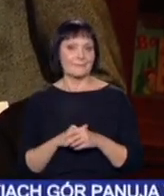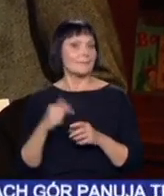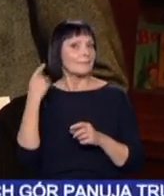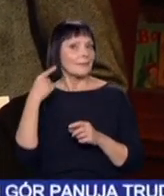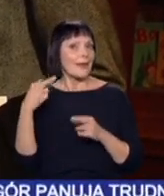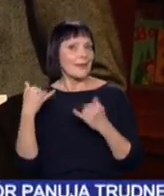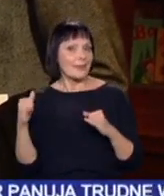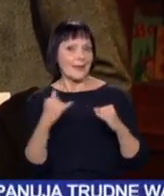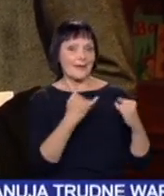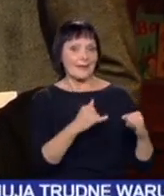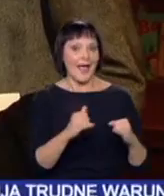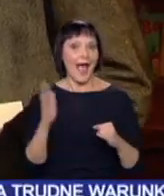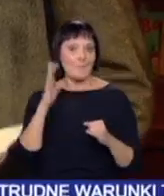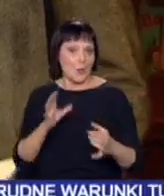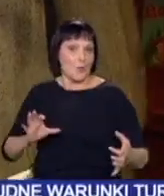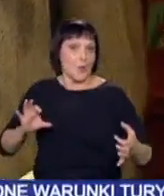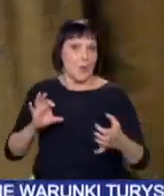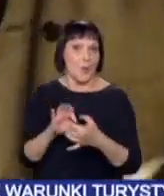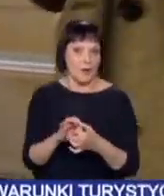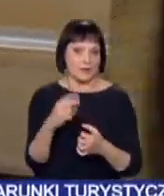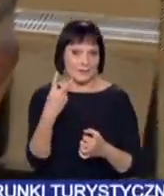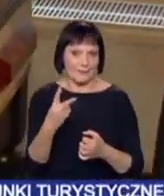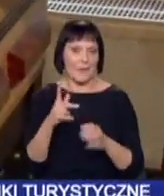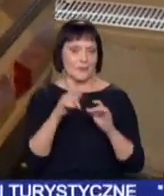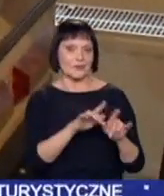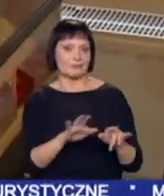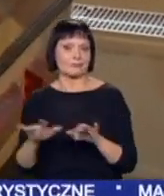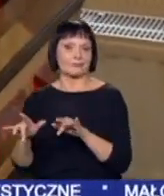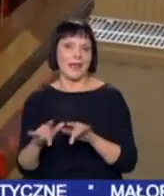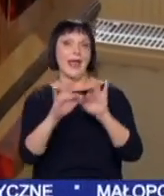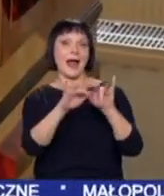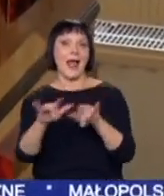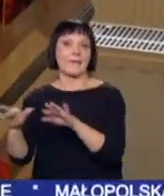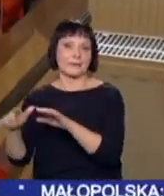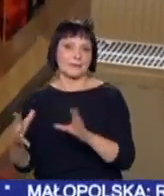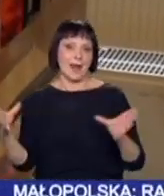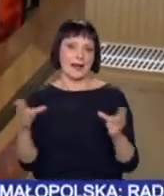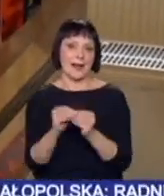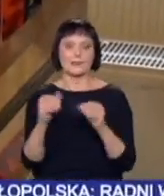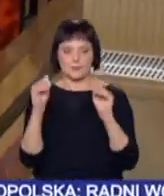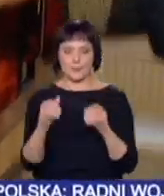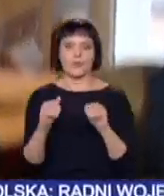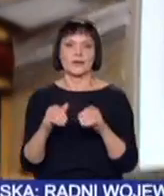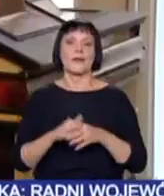A później łączymy obydwie i można grać na organach i na klawesynie jednocześnie.